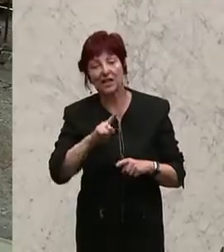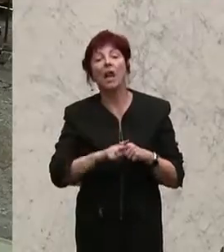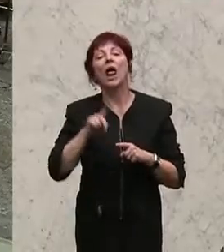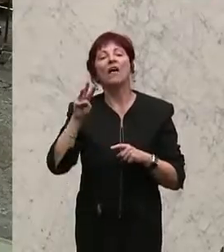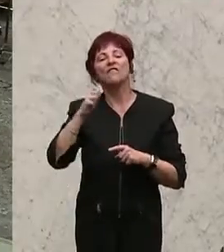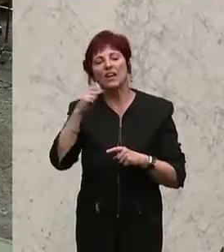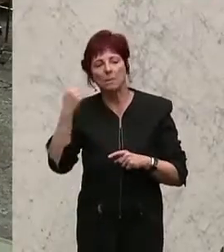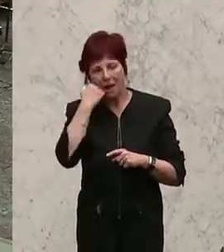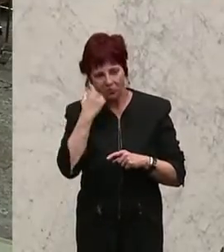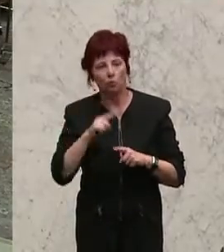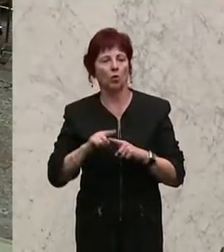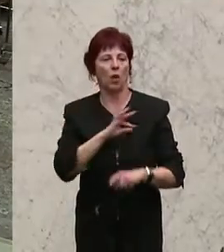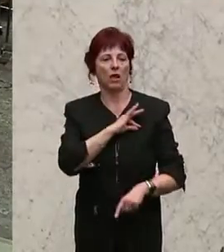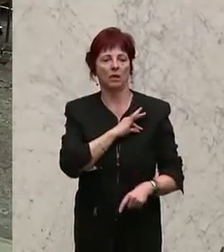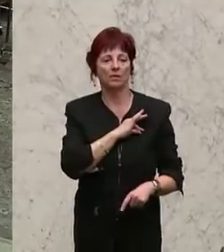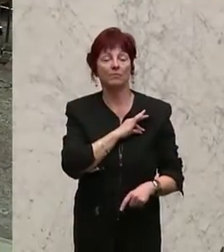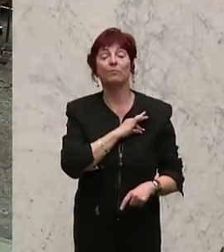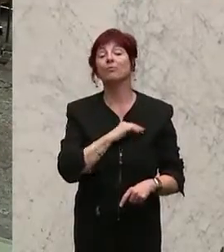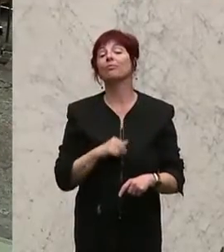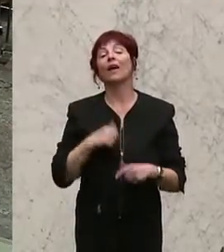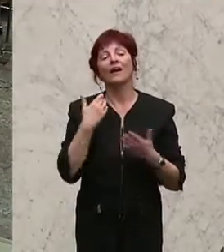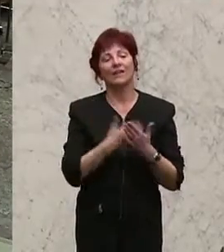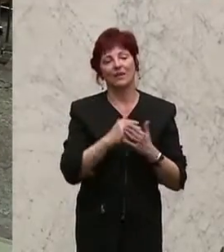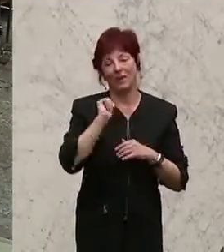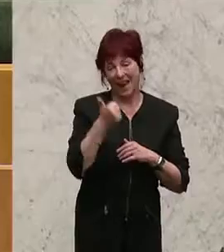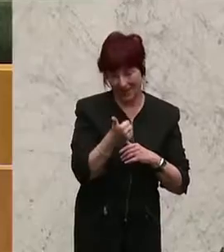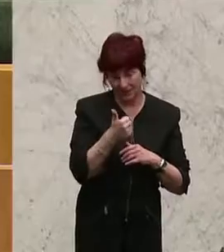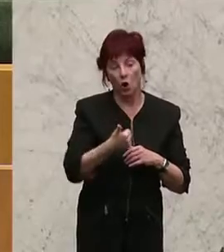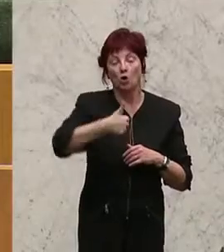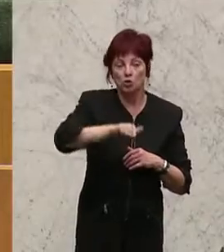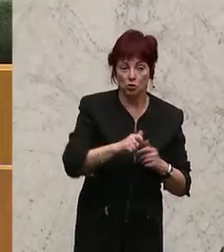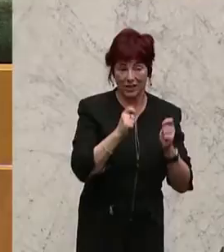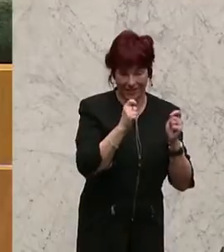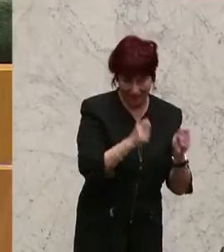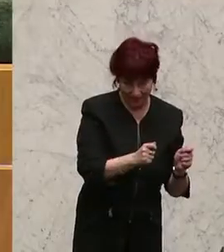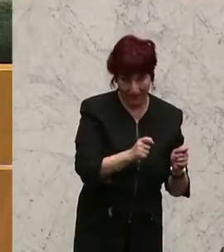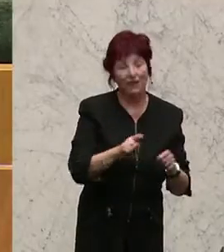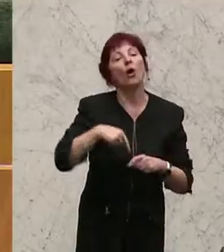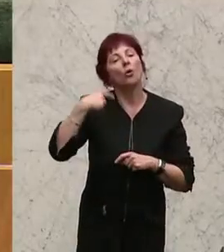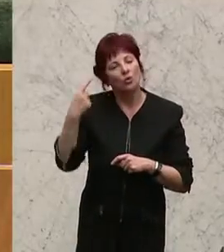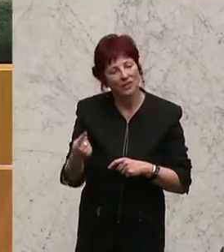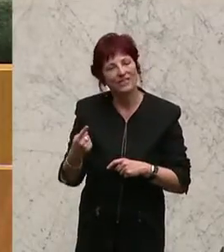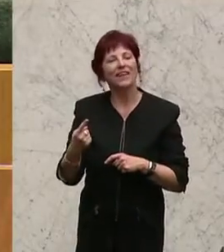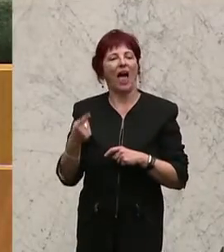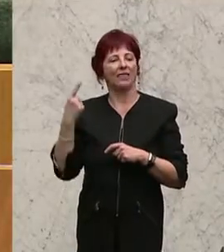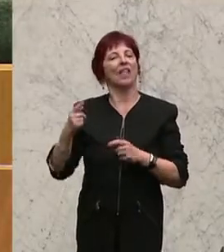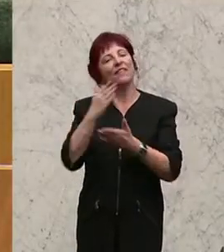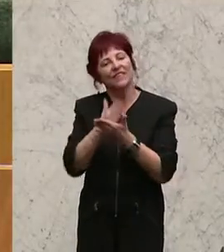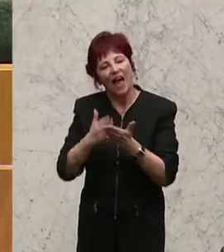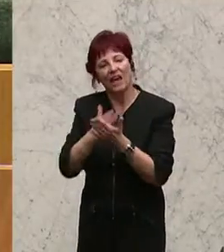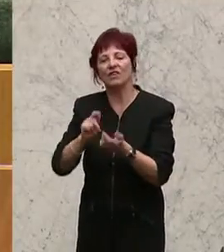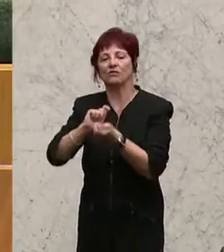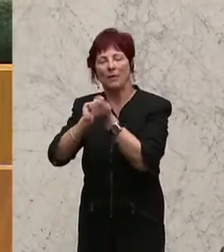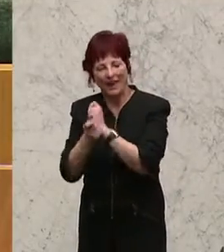Wittmann, Kolleginnen und Kollegen. Ich werde daher zunächst über den erwähnten Zusatzantrag, dann über die vom Abänderungsantrag betroffenen Teile,